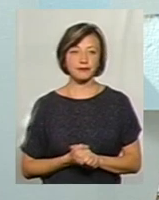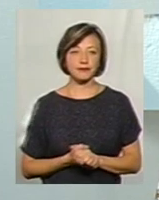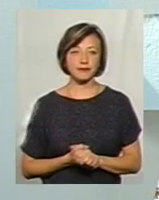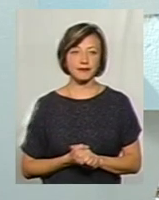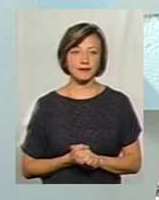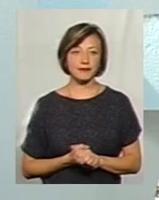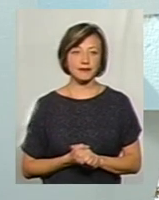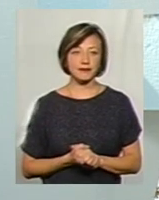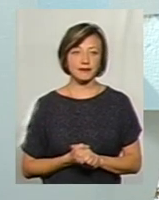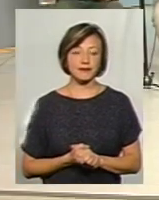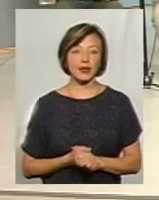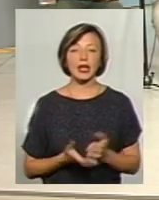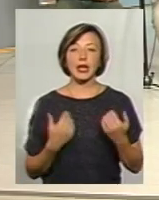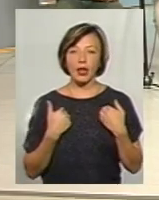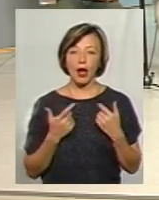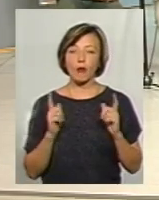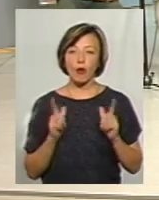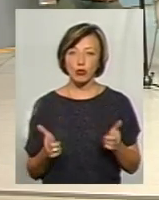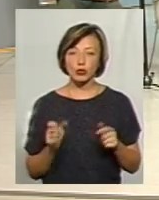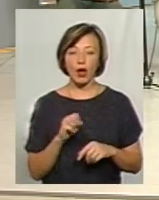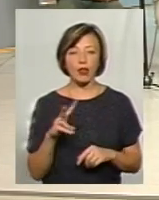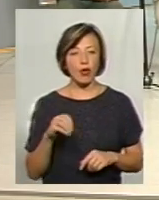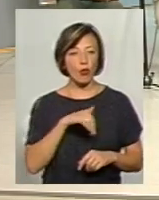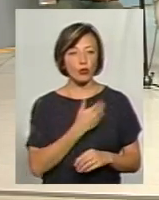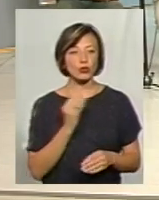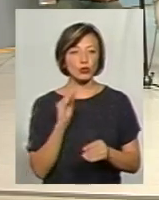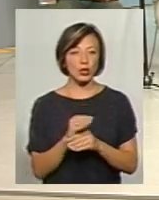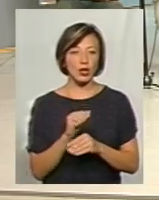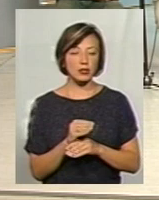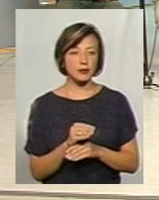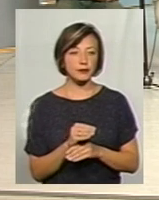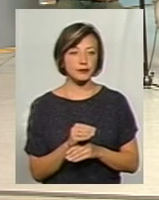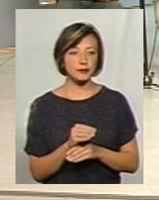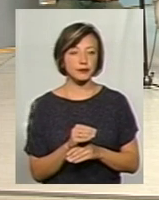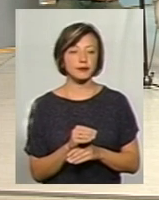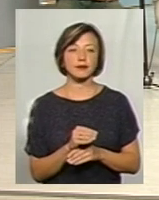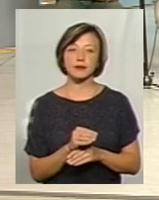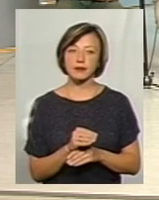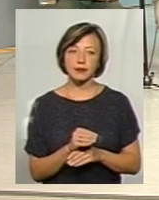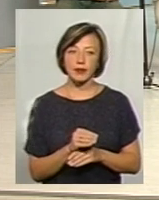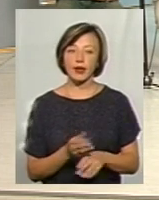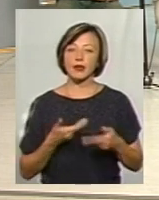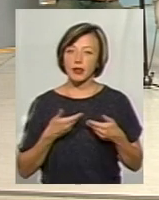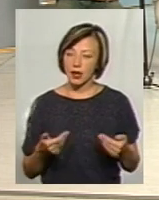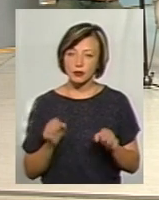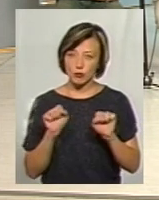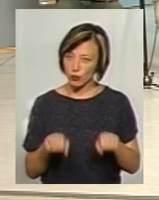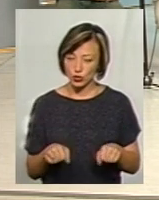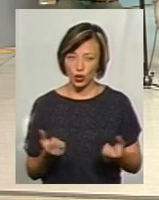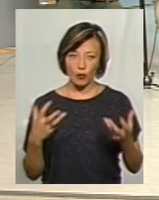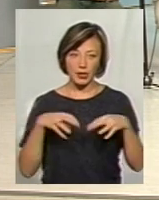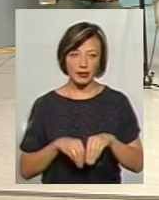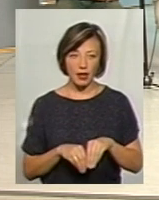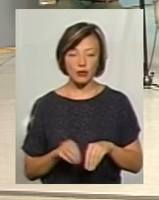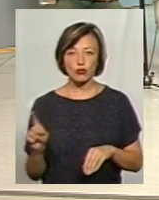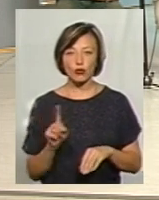Я погоджуюсь, але хочу додати до сказаного. Нас може об'єднати те, що